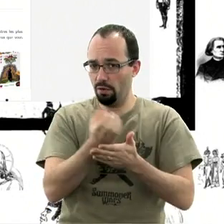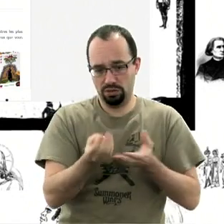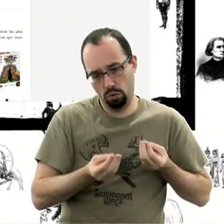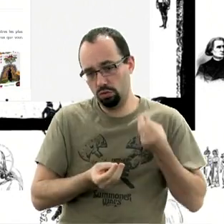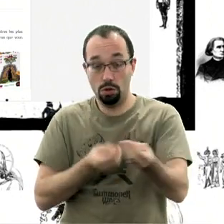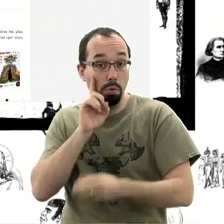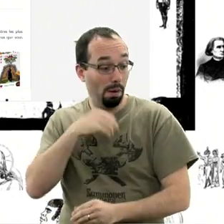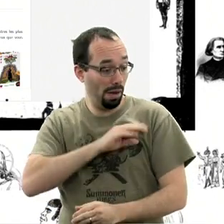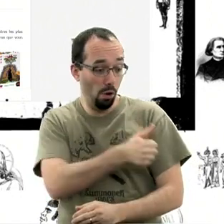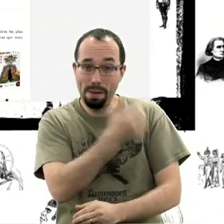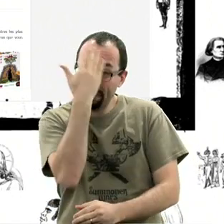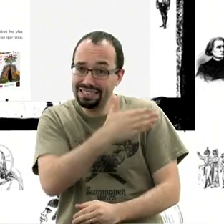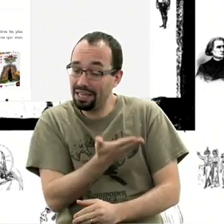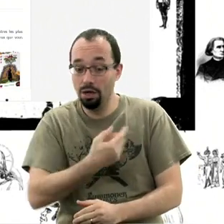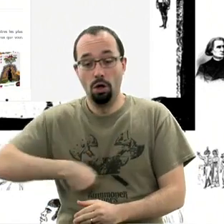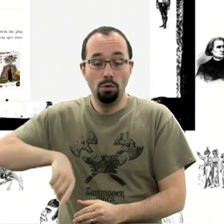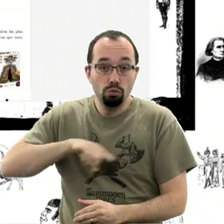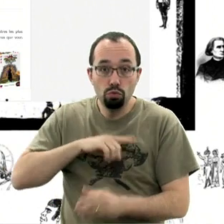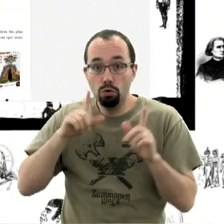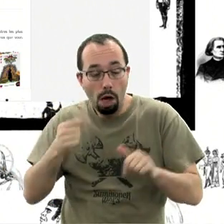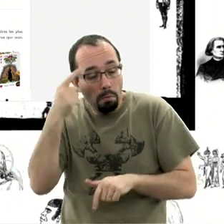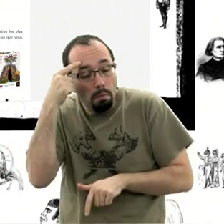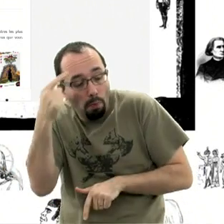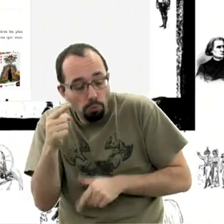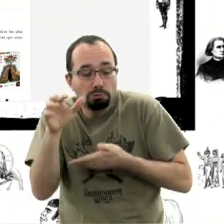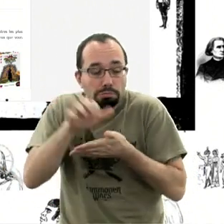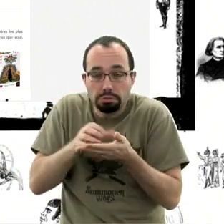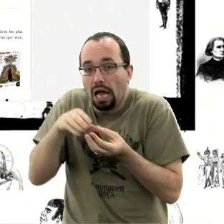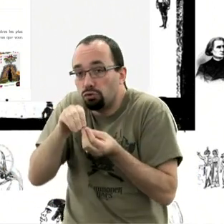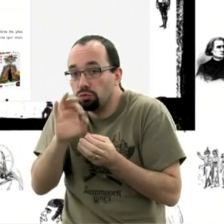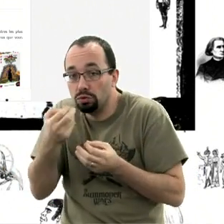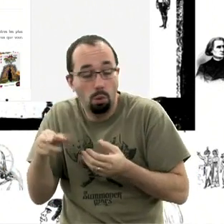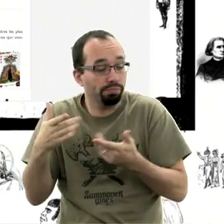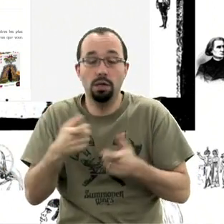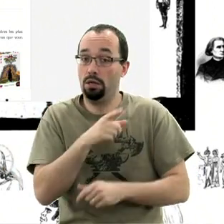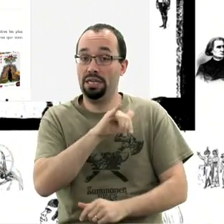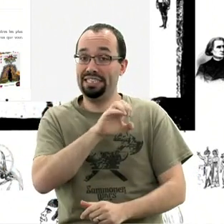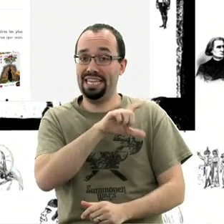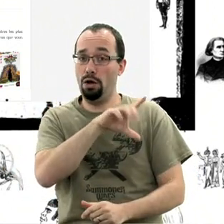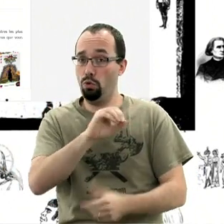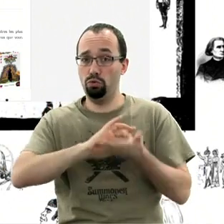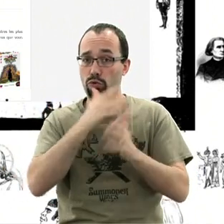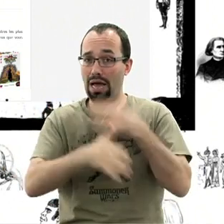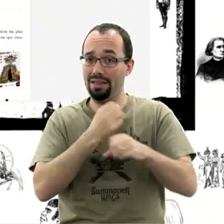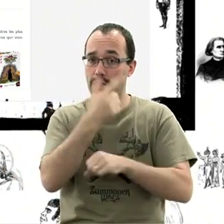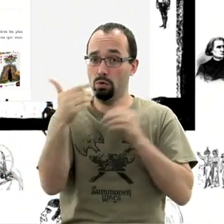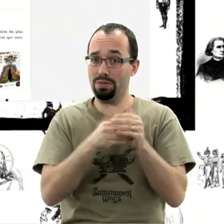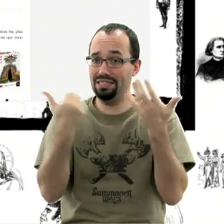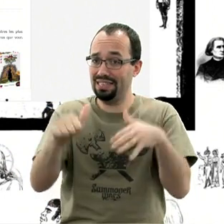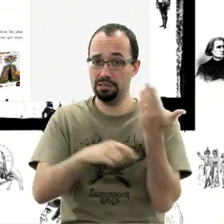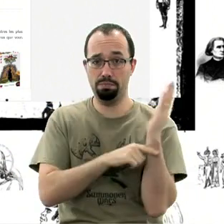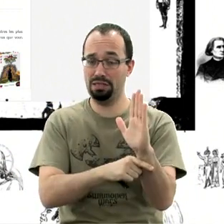'il faut dire. savent le doser. Nous, on part dans des interprétations, etc. Donc Yellow nous a présenté toute l'année 2016. Tout ce qui allait arriver. Voilà. Donc c'est